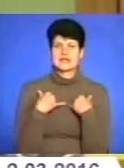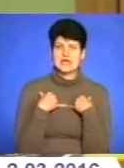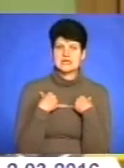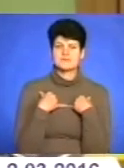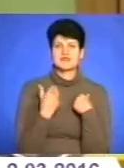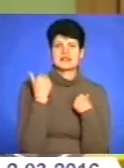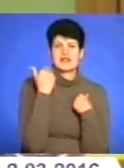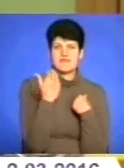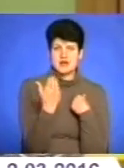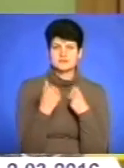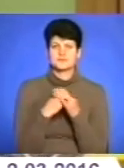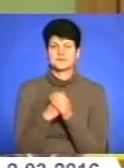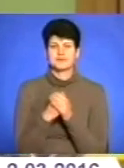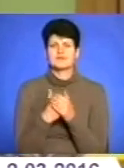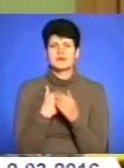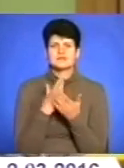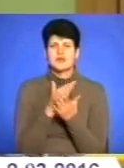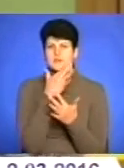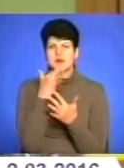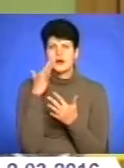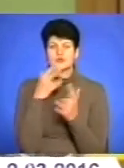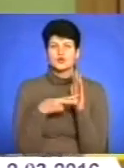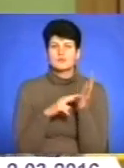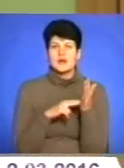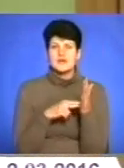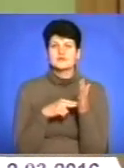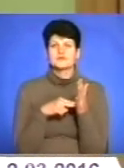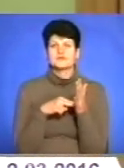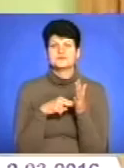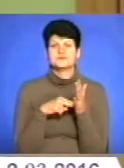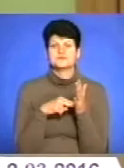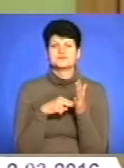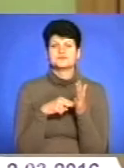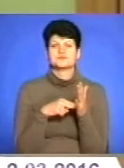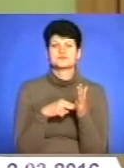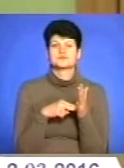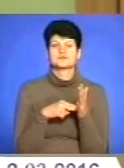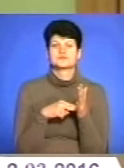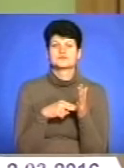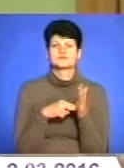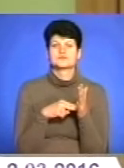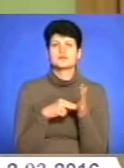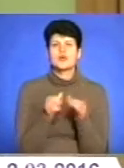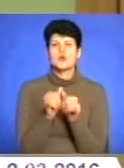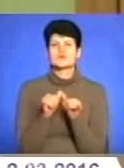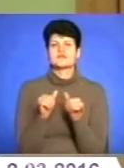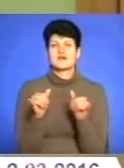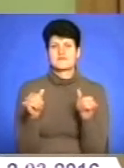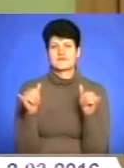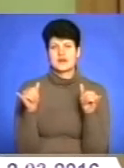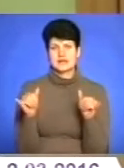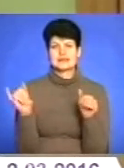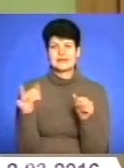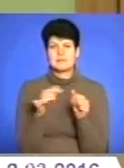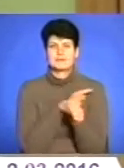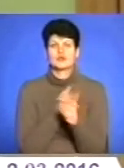і для вас, звичайно. У нас є ще багато планів розвивати і